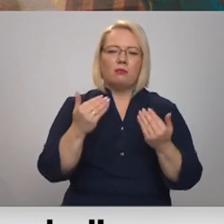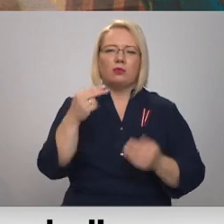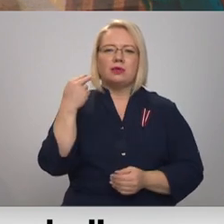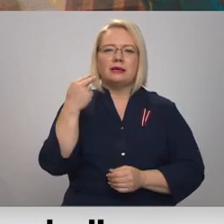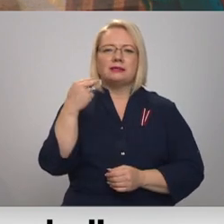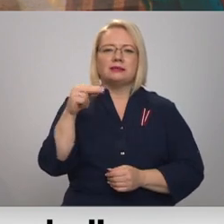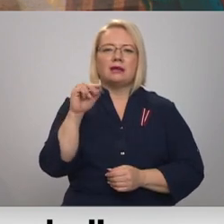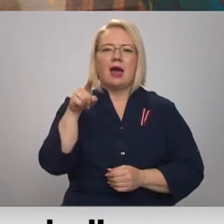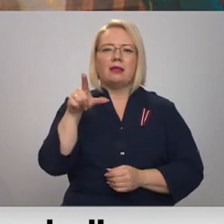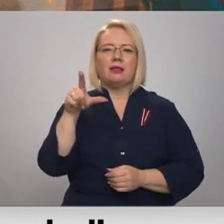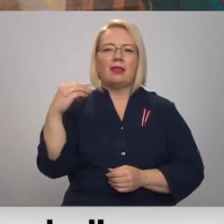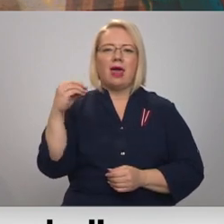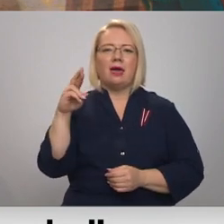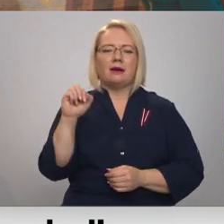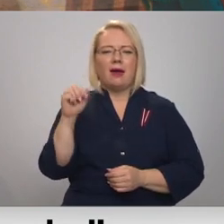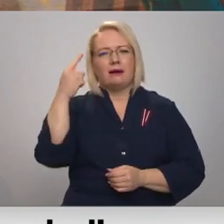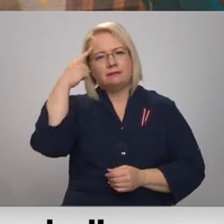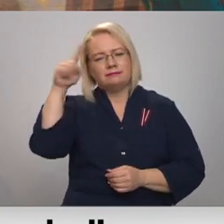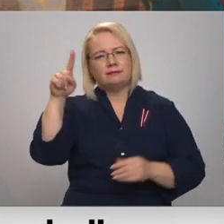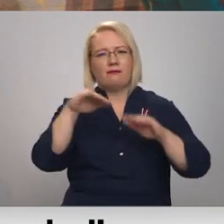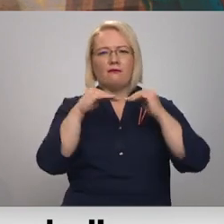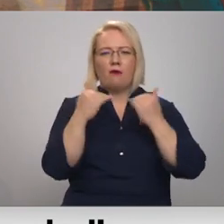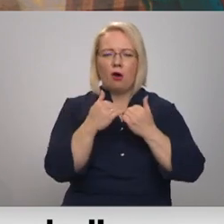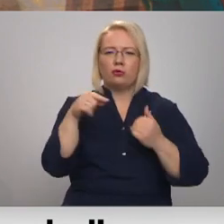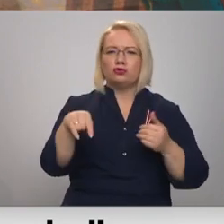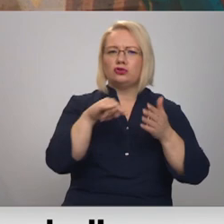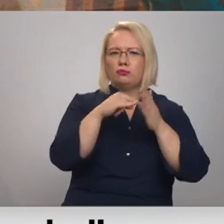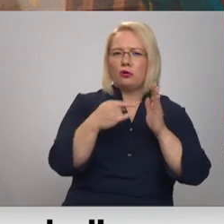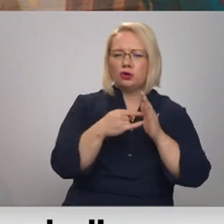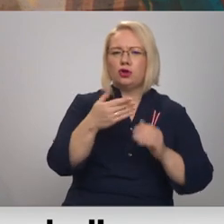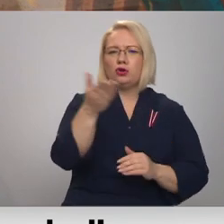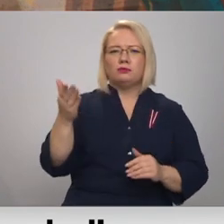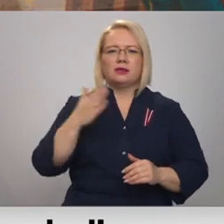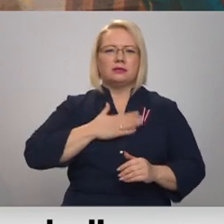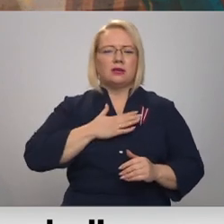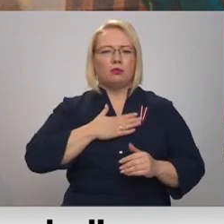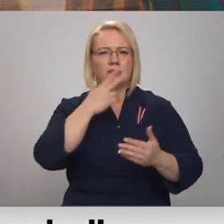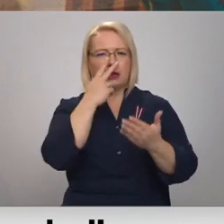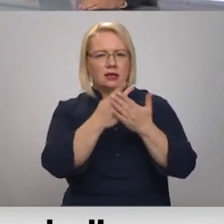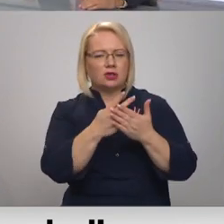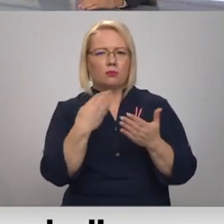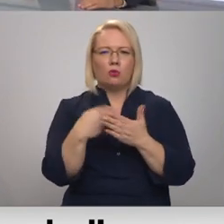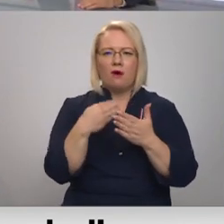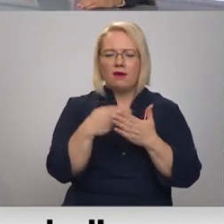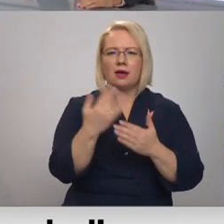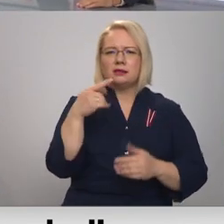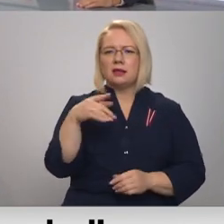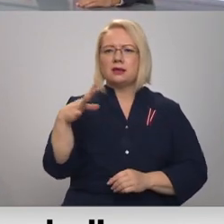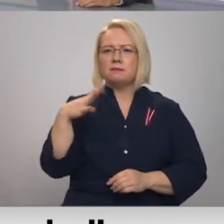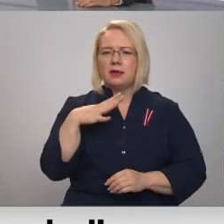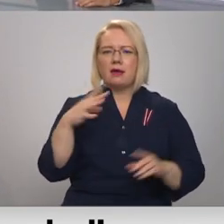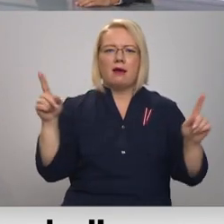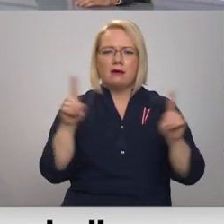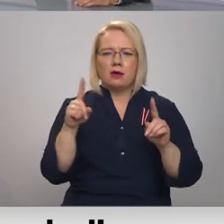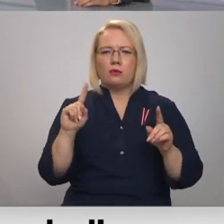iniciatīvas fondu par šo projektu. Varbūt jums ir savs redzējums, novērtējums, cik tas bija un ir